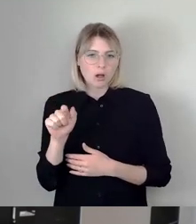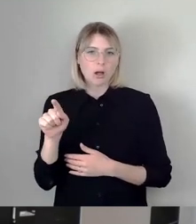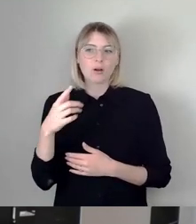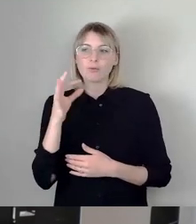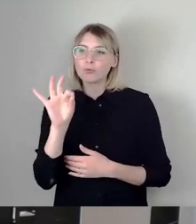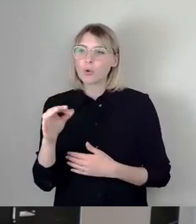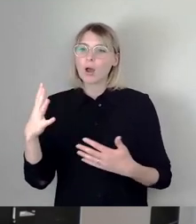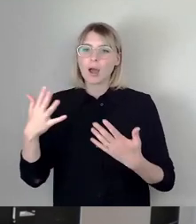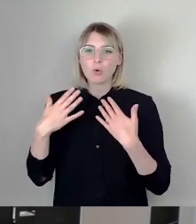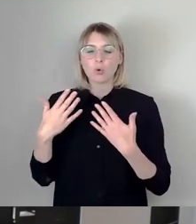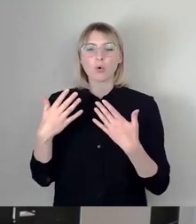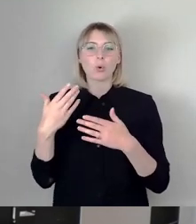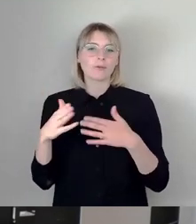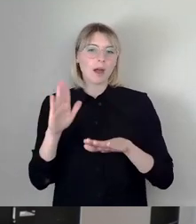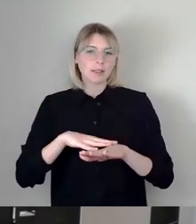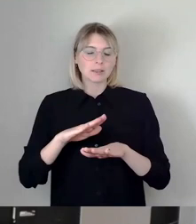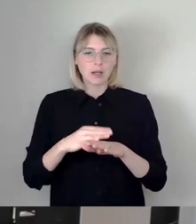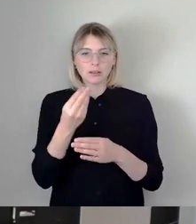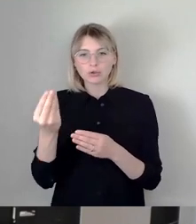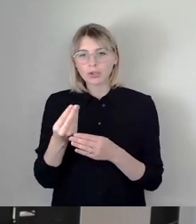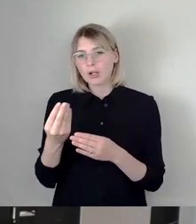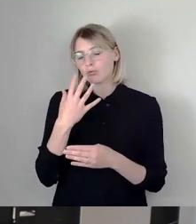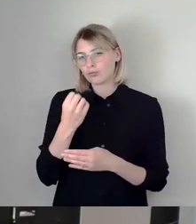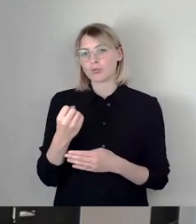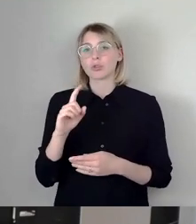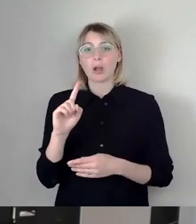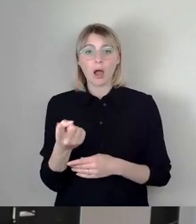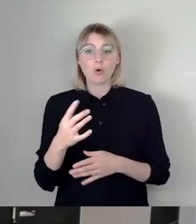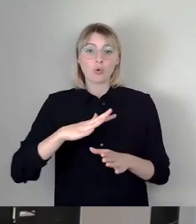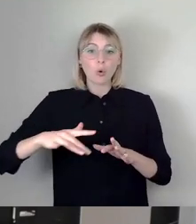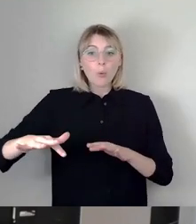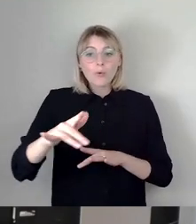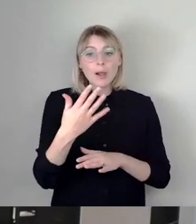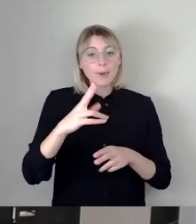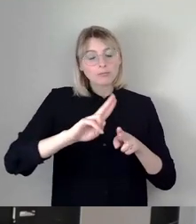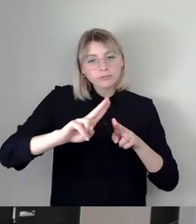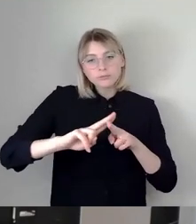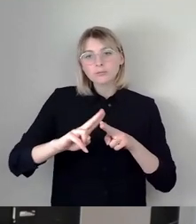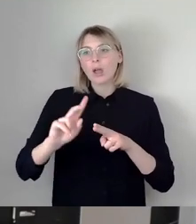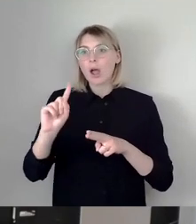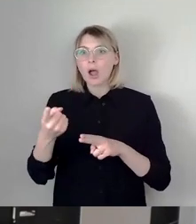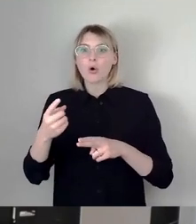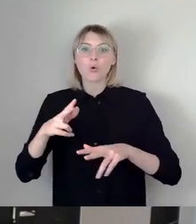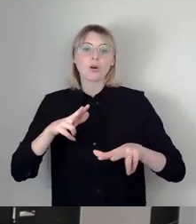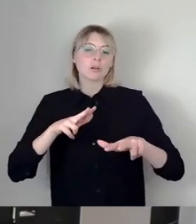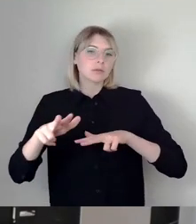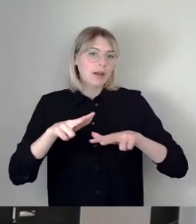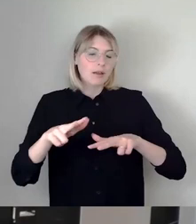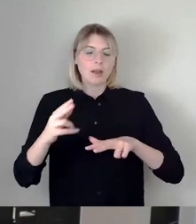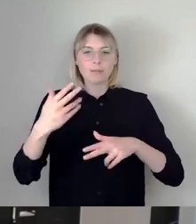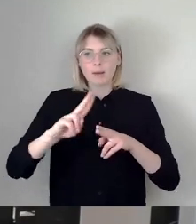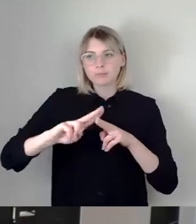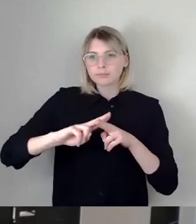hat. Und natürlich auch eine Aufwertung des Umfeldes und Verbesserung der Infrastruktur. Die Buga ist ein